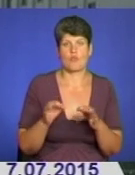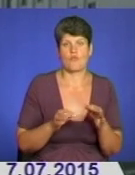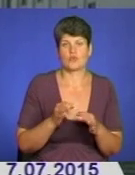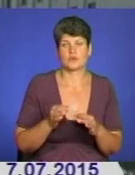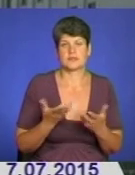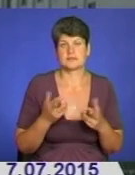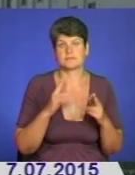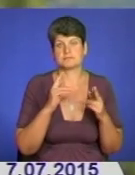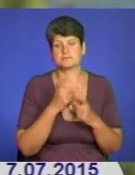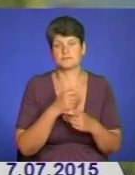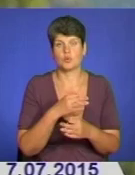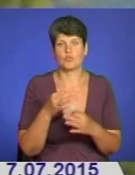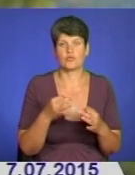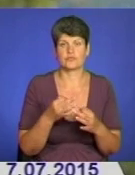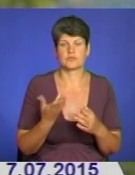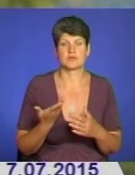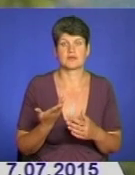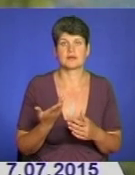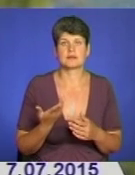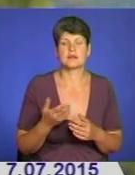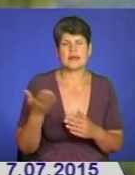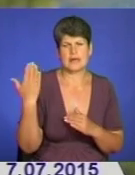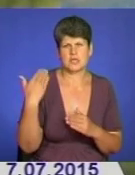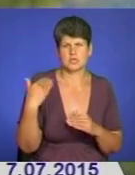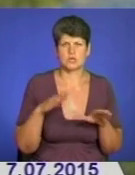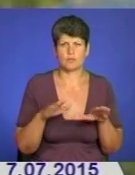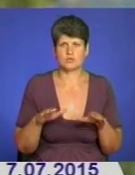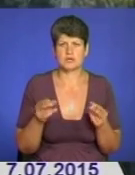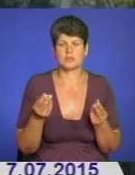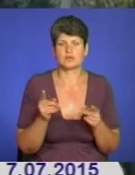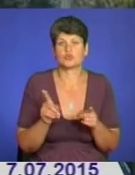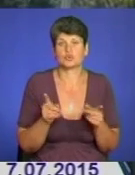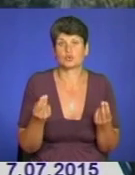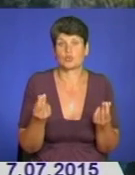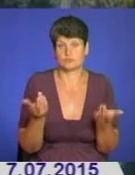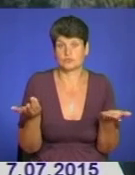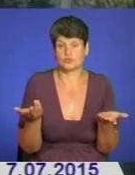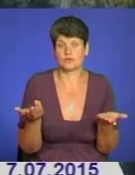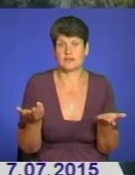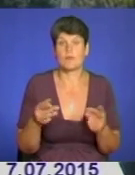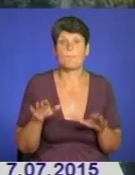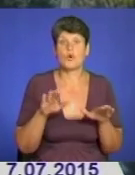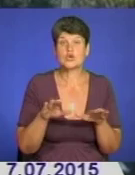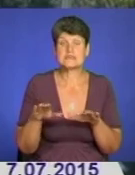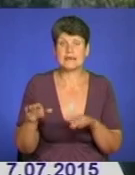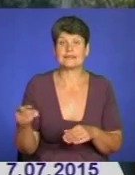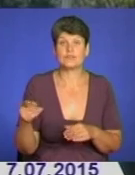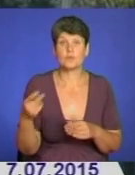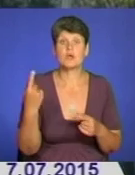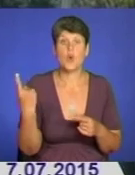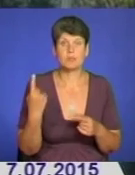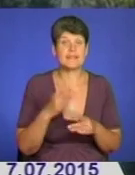скептичного обговорення у зловживаннях? Тобто раніше посади завжди щось коштували? Посади в Тернопільській області не